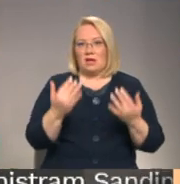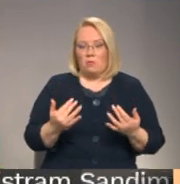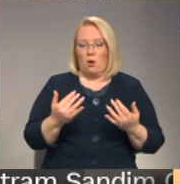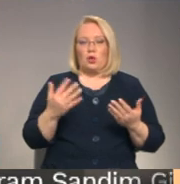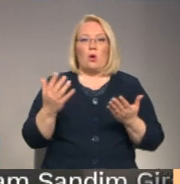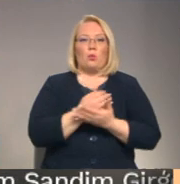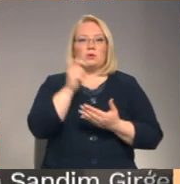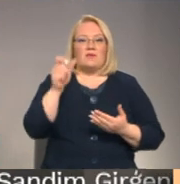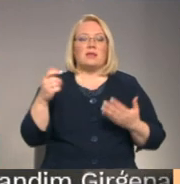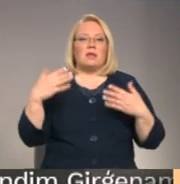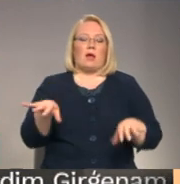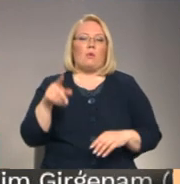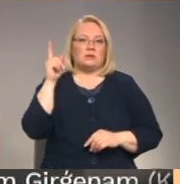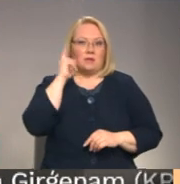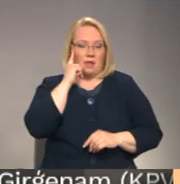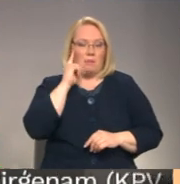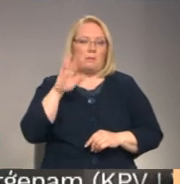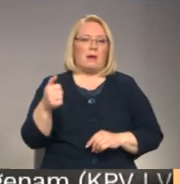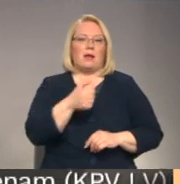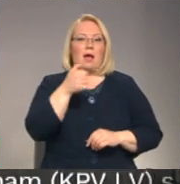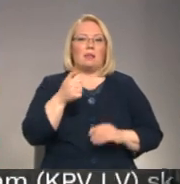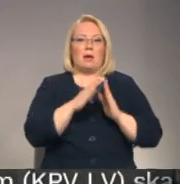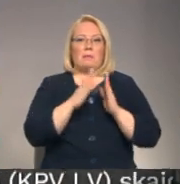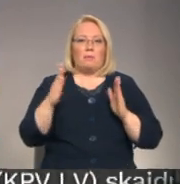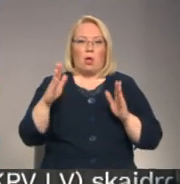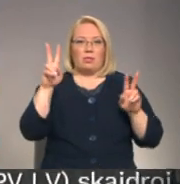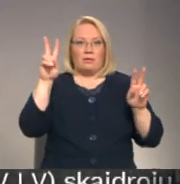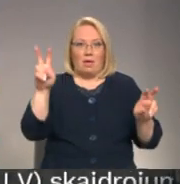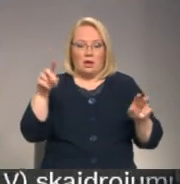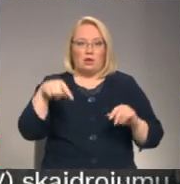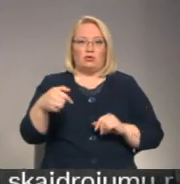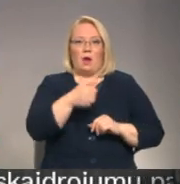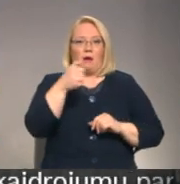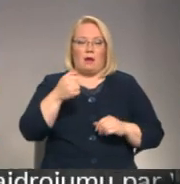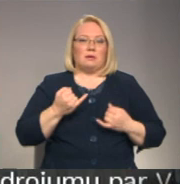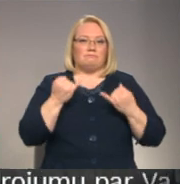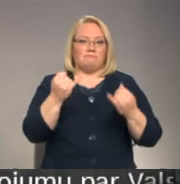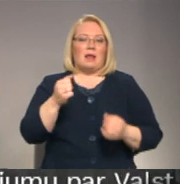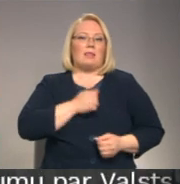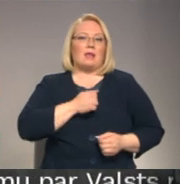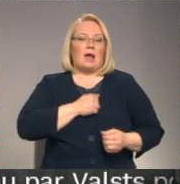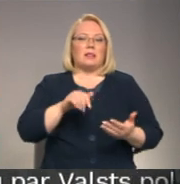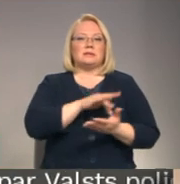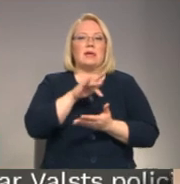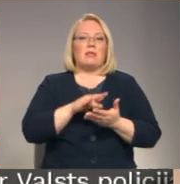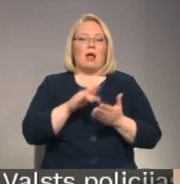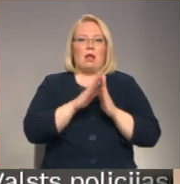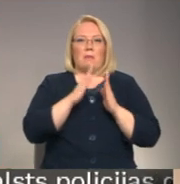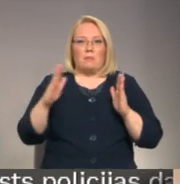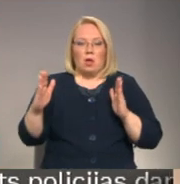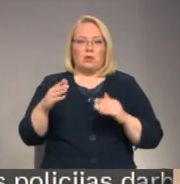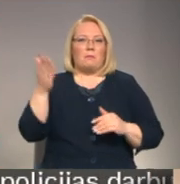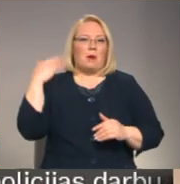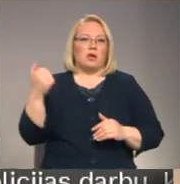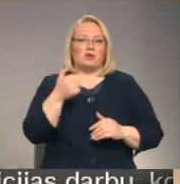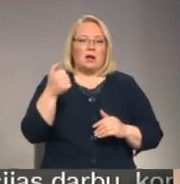uzvarētāji tajā ir noteikti. Par gada biblioteku 2019 šogad godināta Latgales centrālā biblioteka, kura